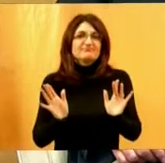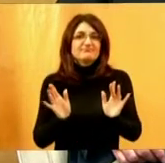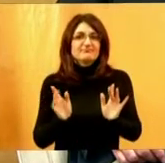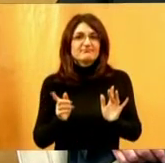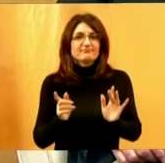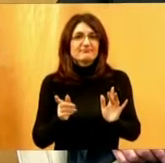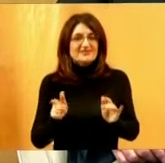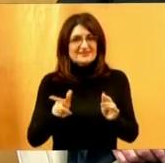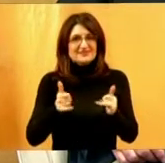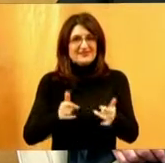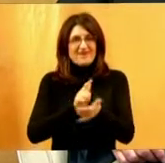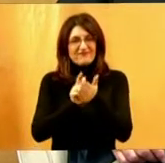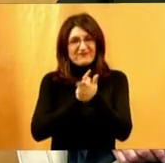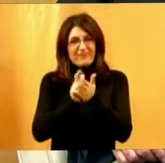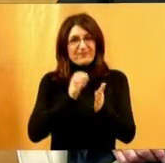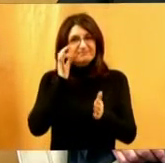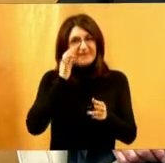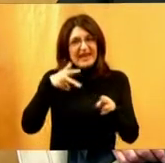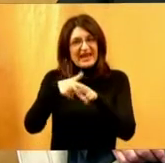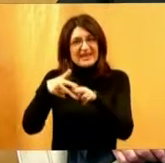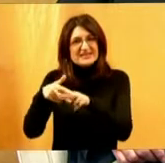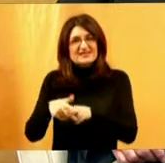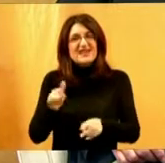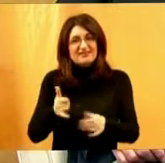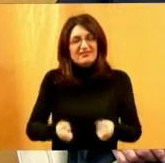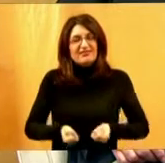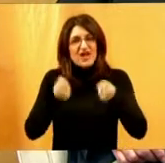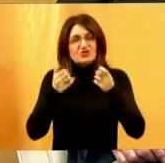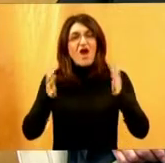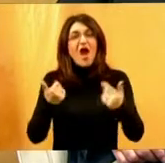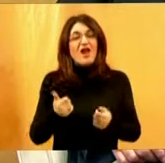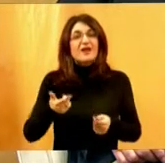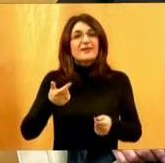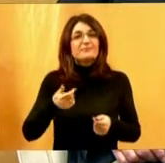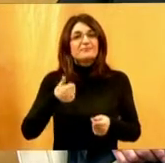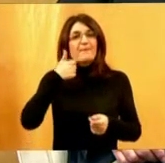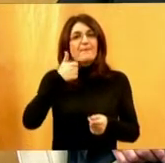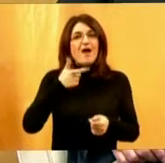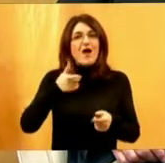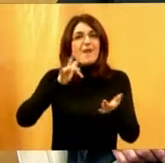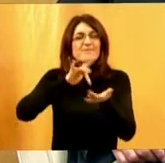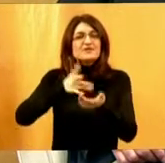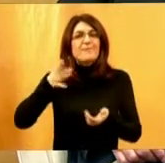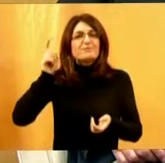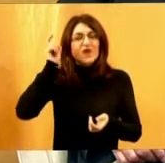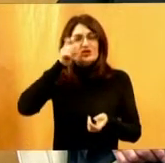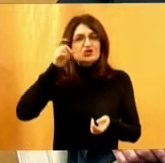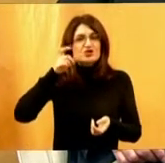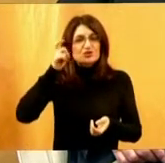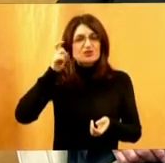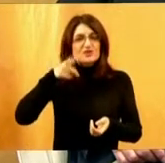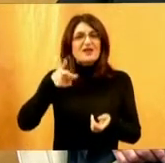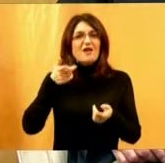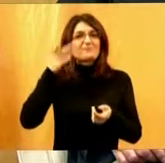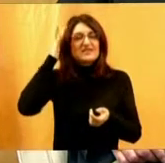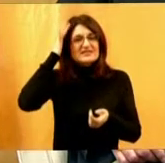da recesiju svi osjećamo i teškoće, ali prije svega područje socijalne skrbi